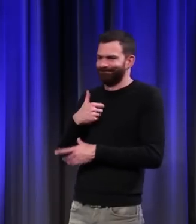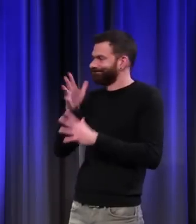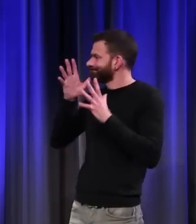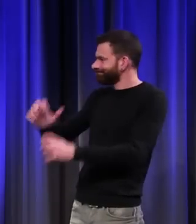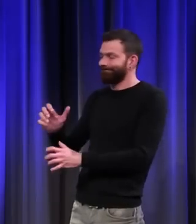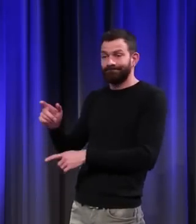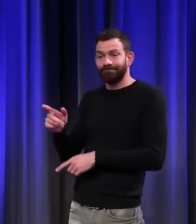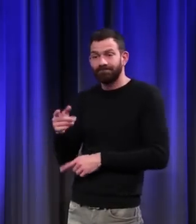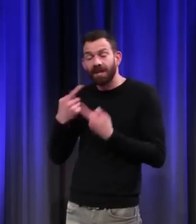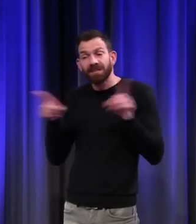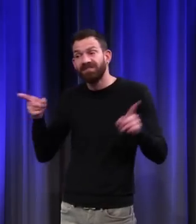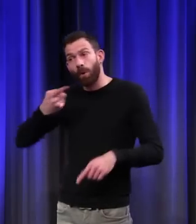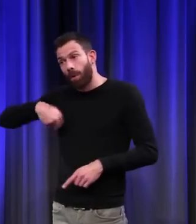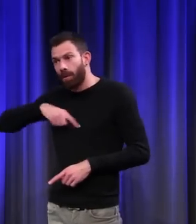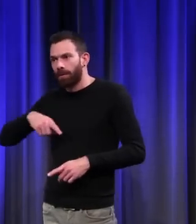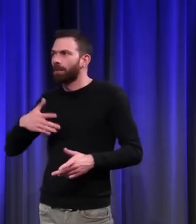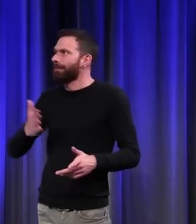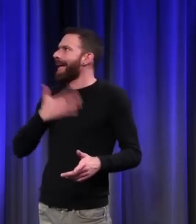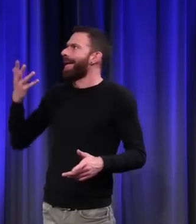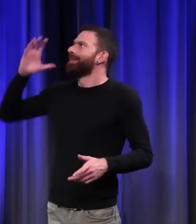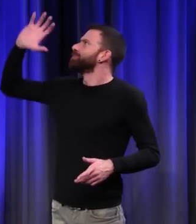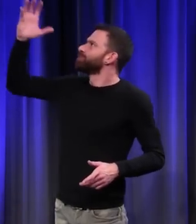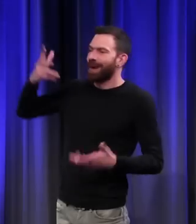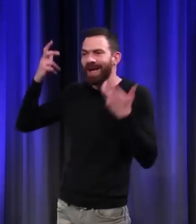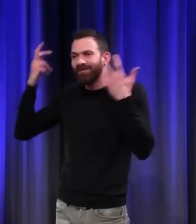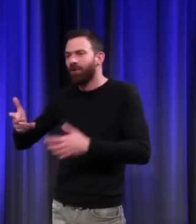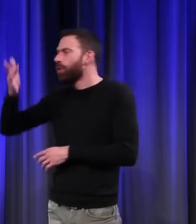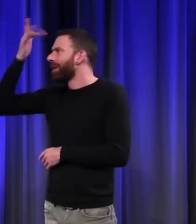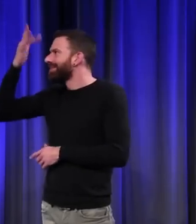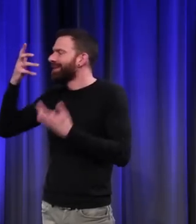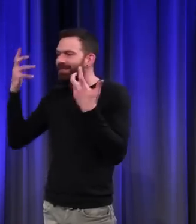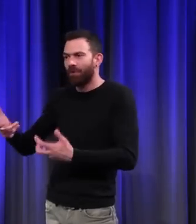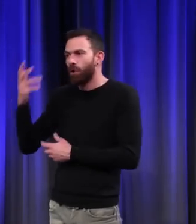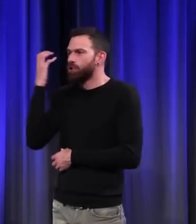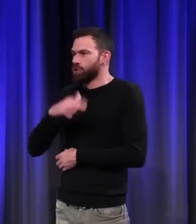cette quête du soleil et cette quête de la période chaude, etc.